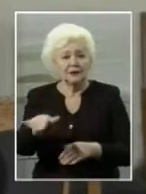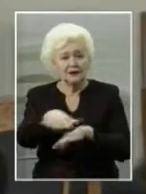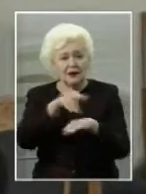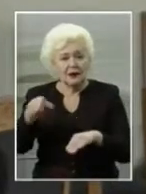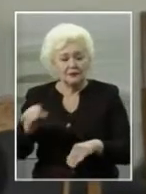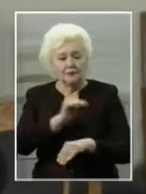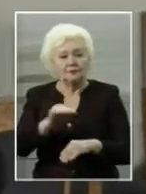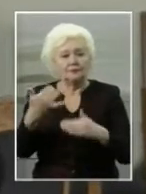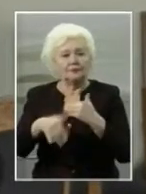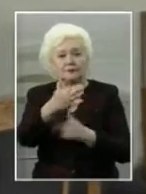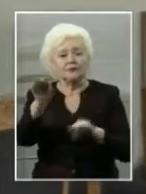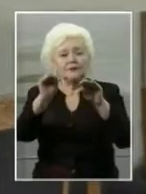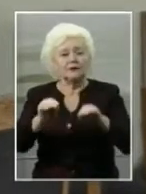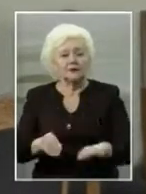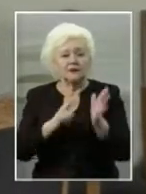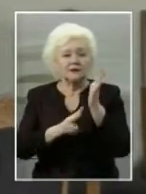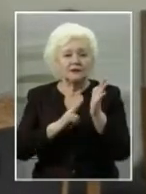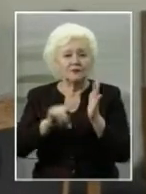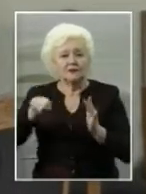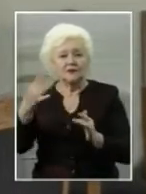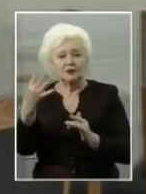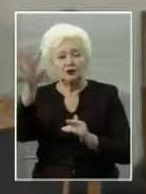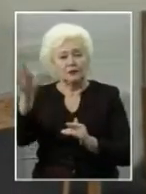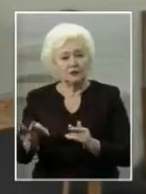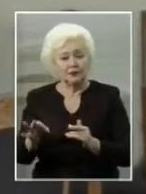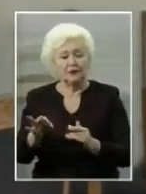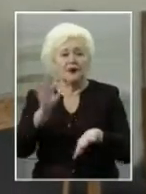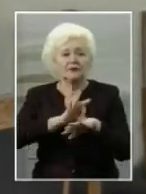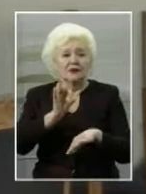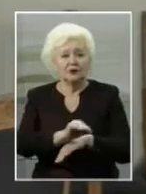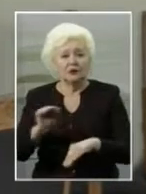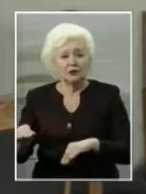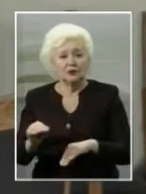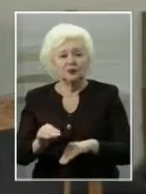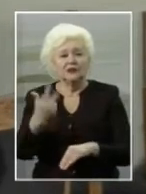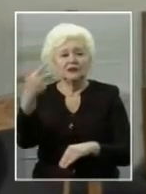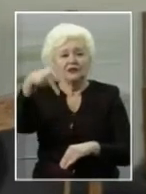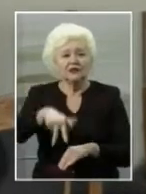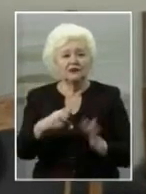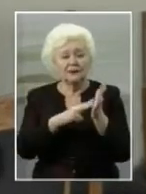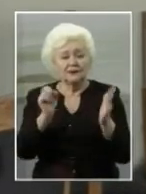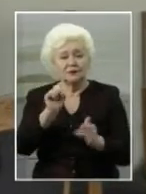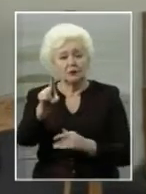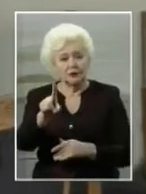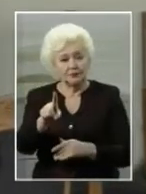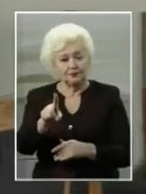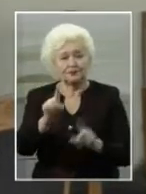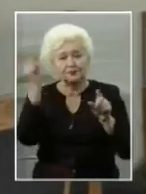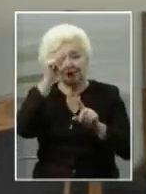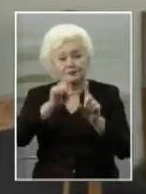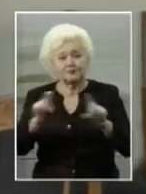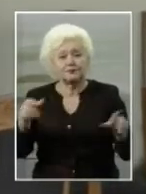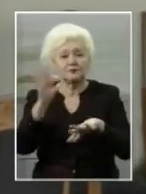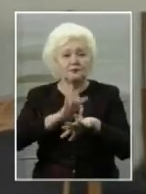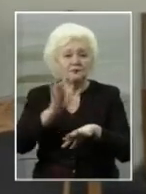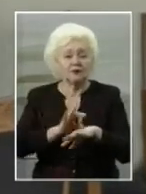Діти серед них складають 70,4 відсотка, тобто захворіло дітей 3711. Школярів серед